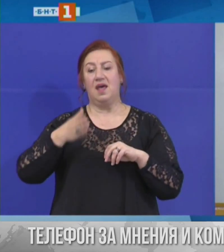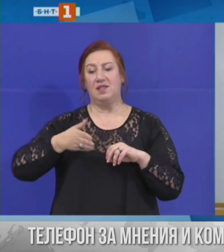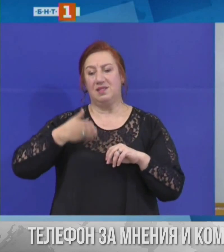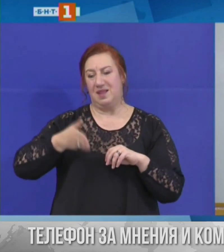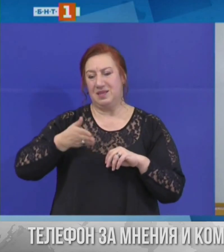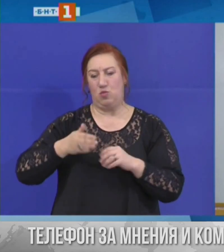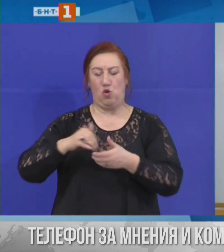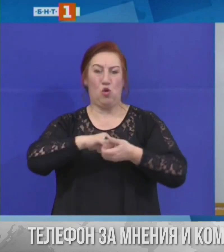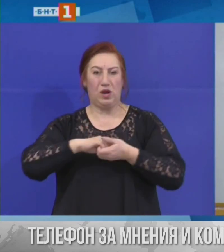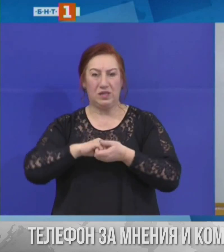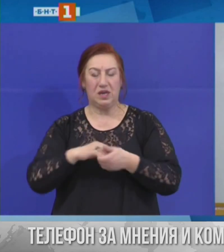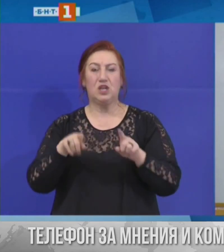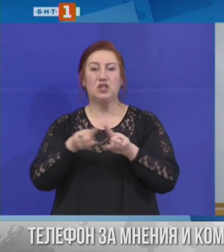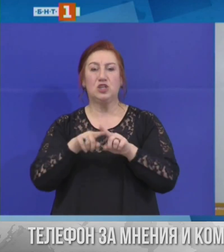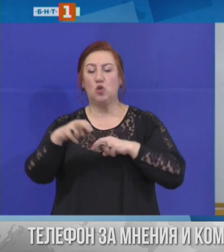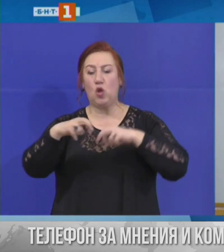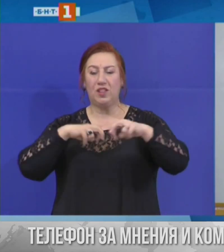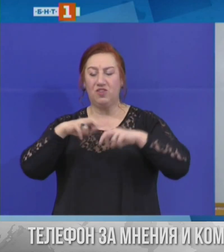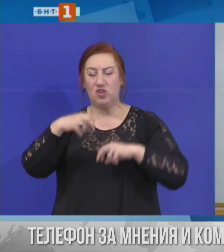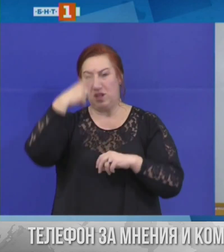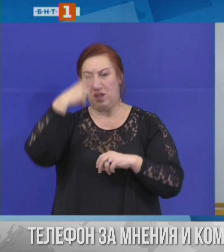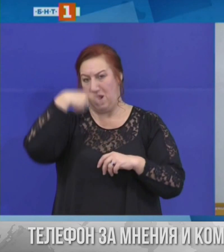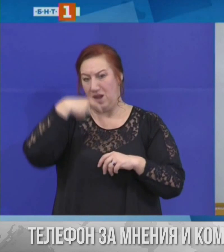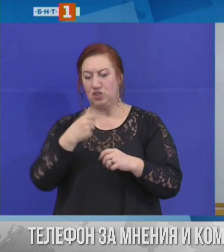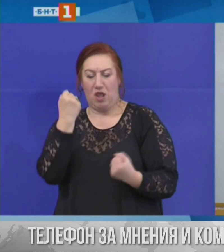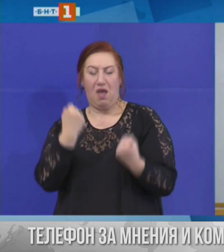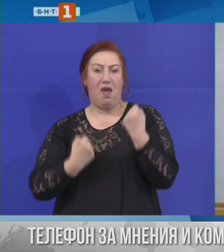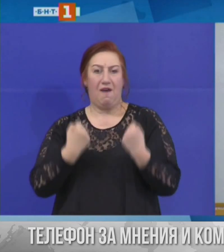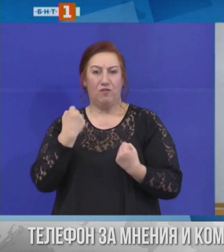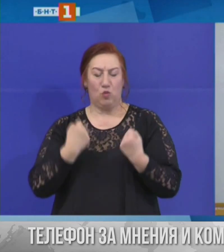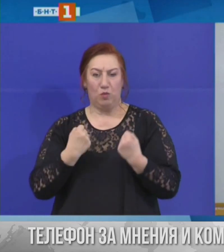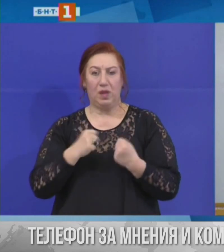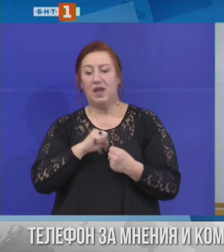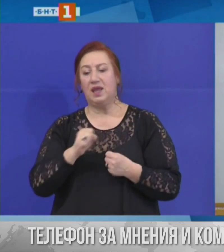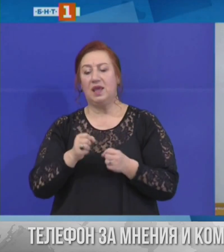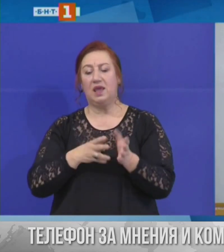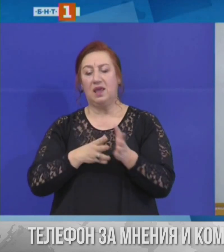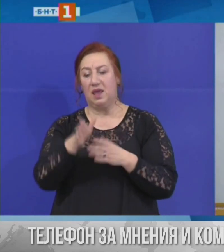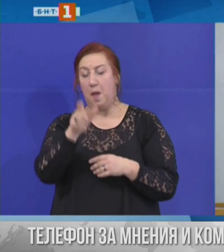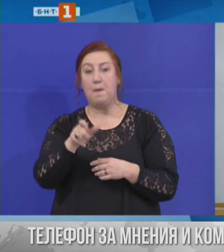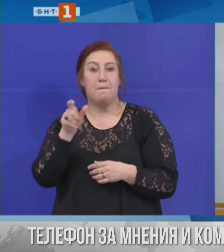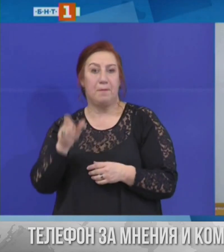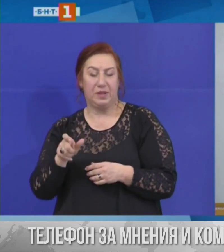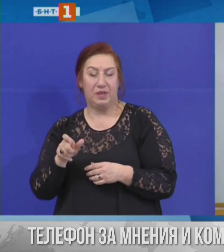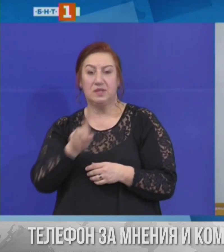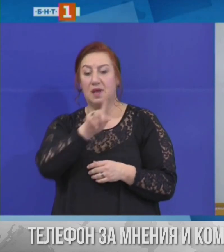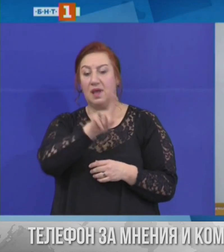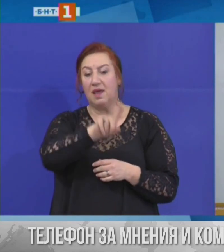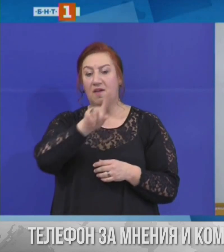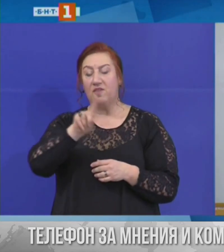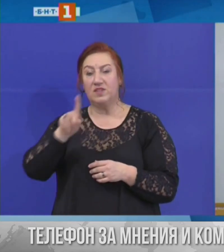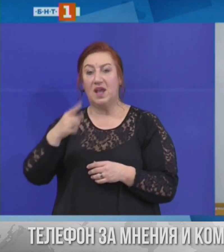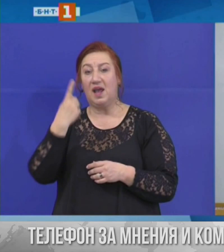движение на лични автомобили и пътници. Всъщност, всяка една